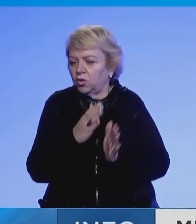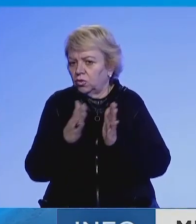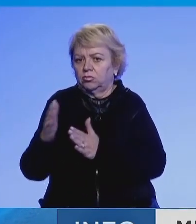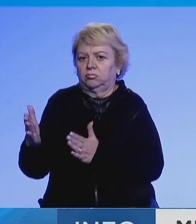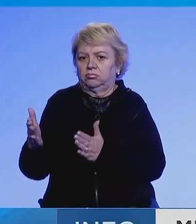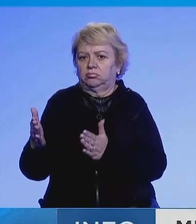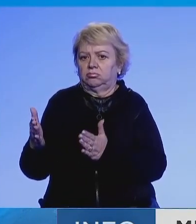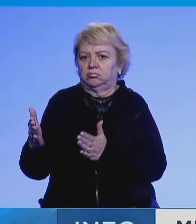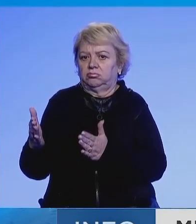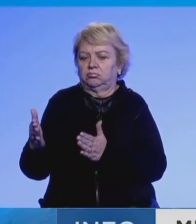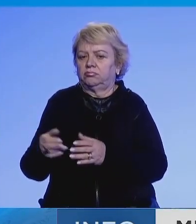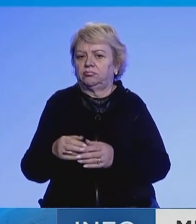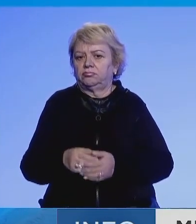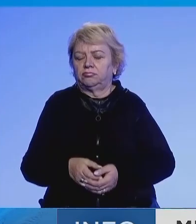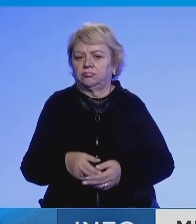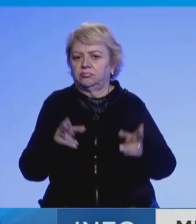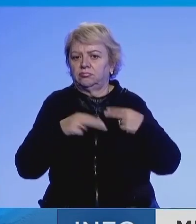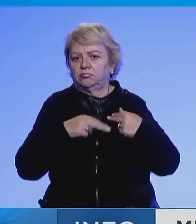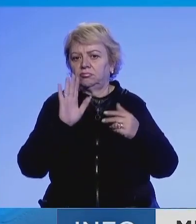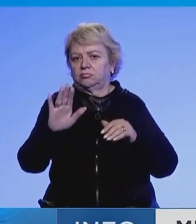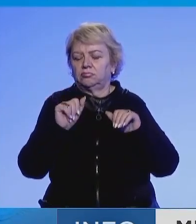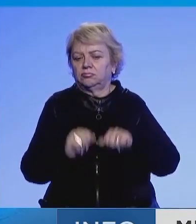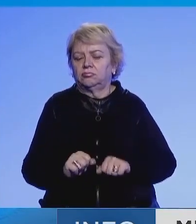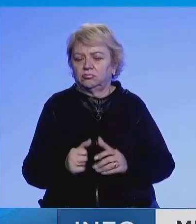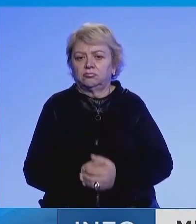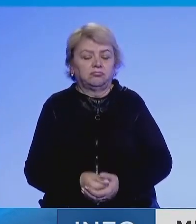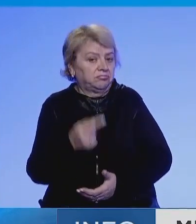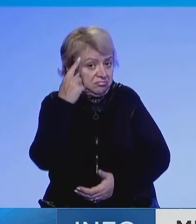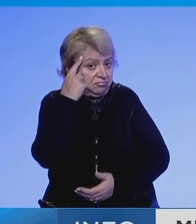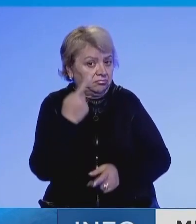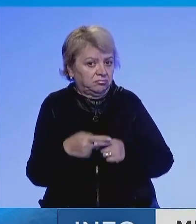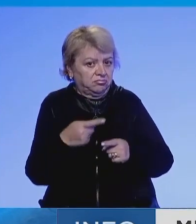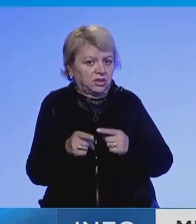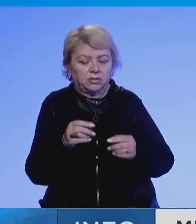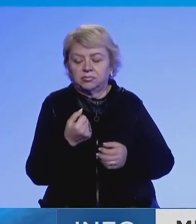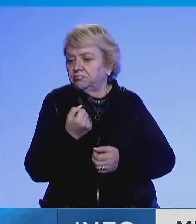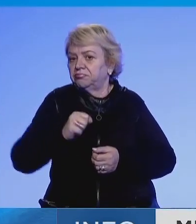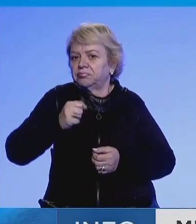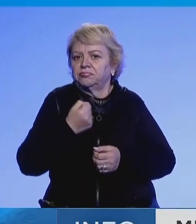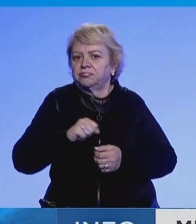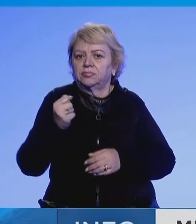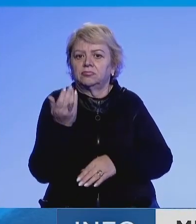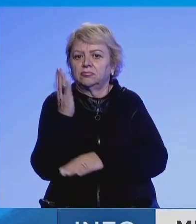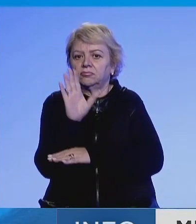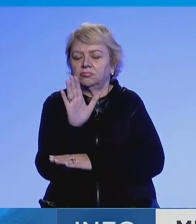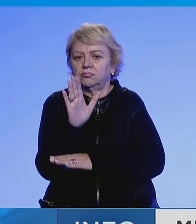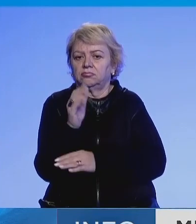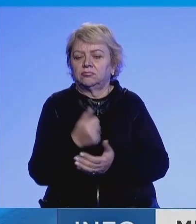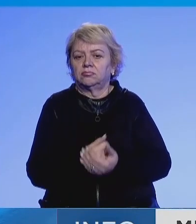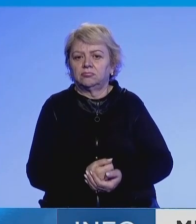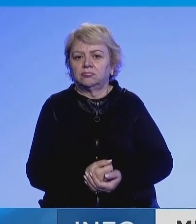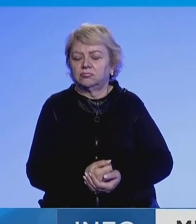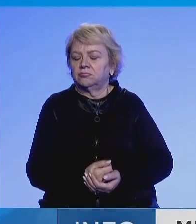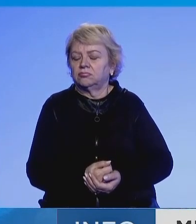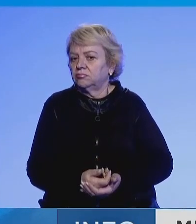kanë pak ma përgjeshëm dhe i qeverisë ju. Nuk e di arsyjët e mëngesave që sot janë nga letemi të deputet në njërë